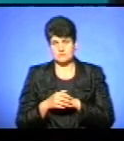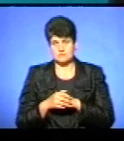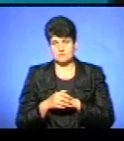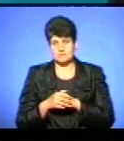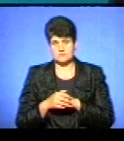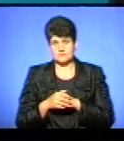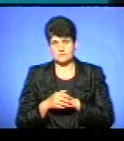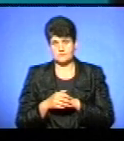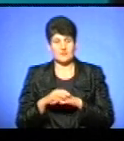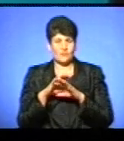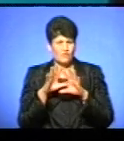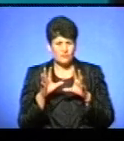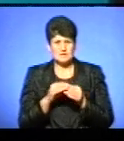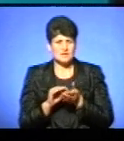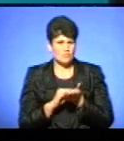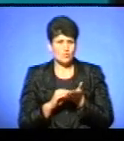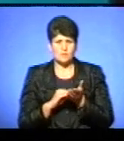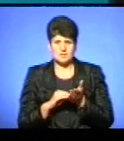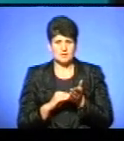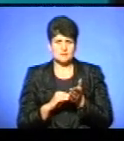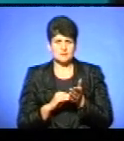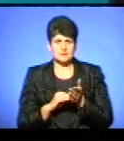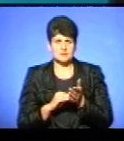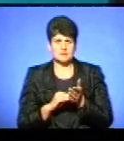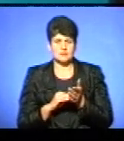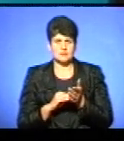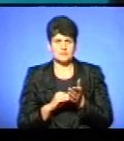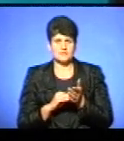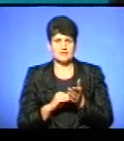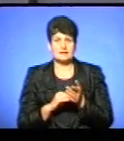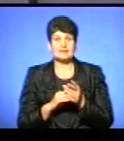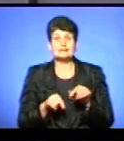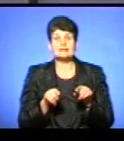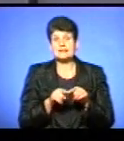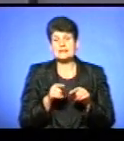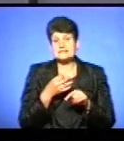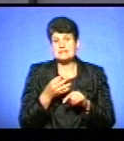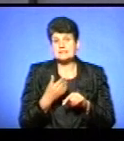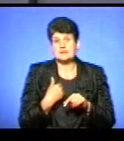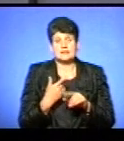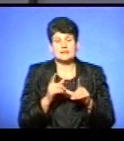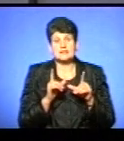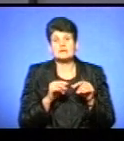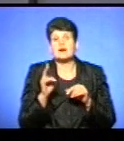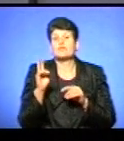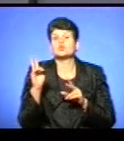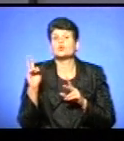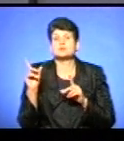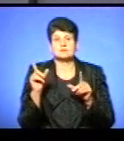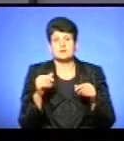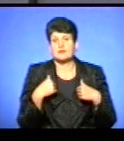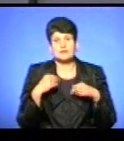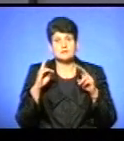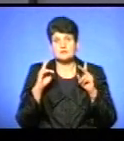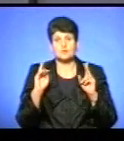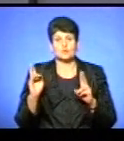все прописано і уникнути відповідальності… Тобто, таке сказати, що їхав, хтось там їхав, я не